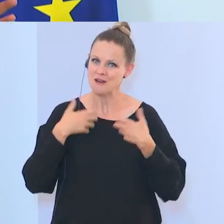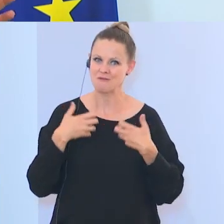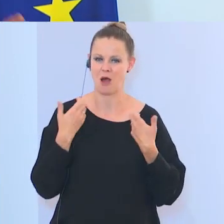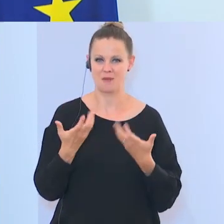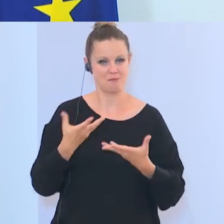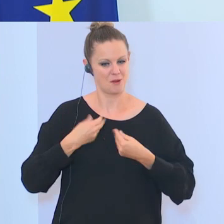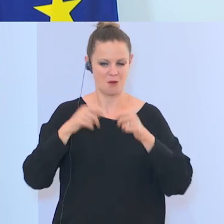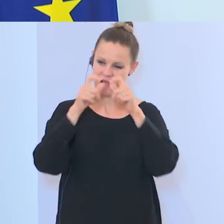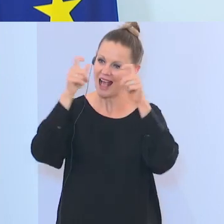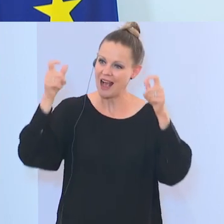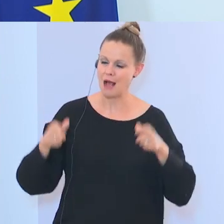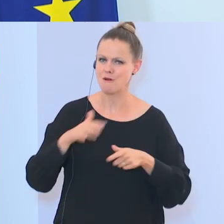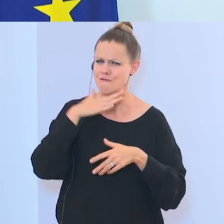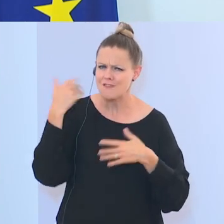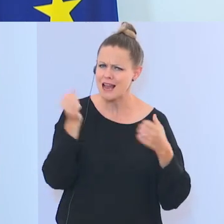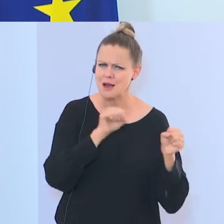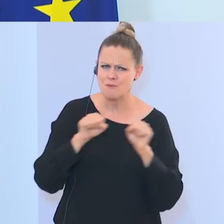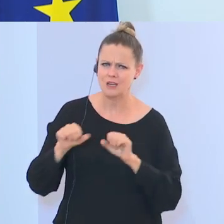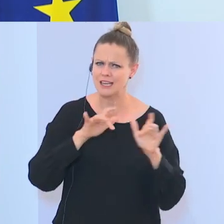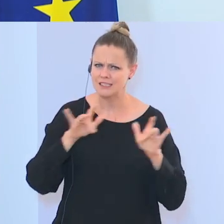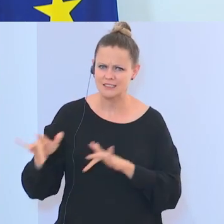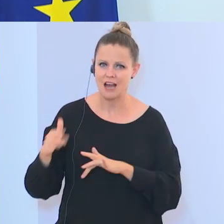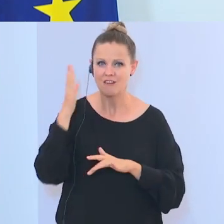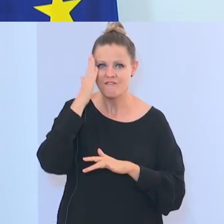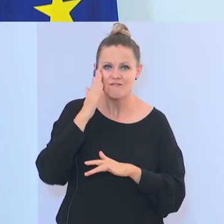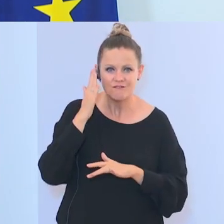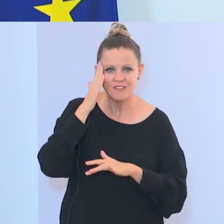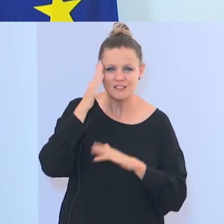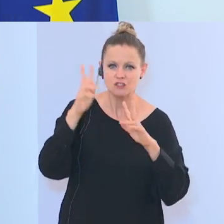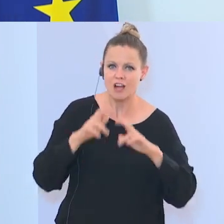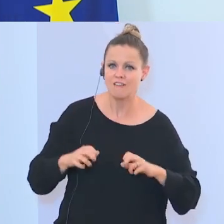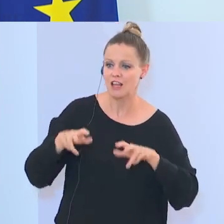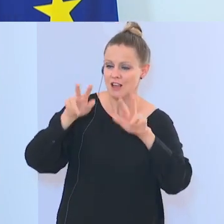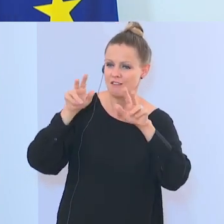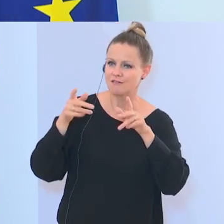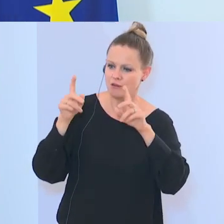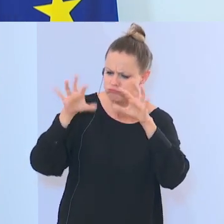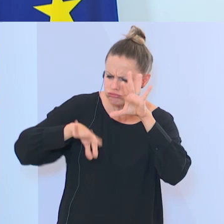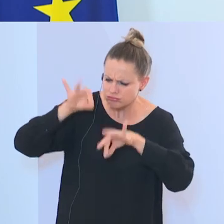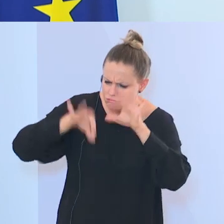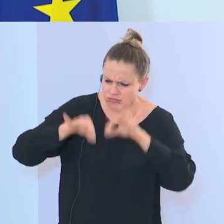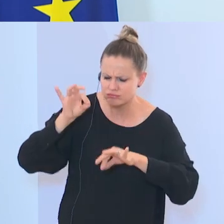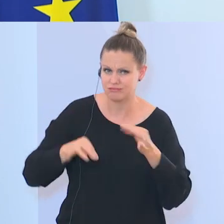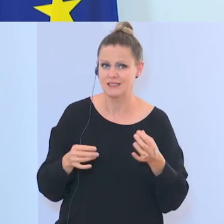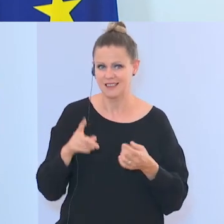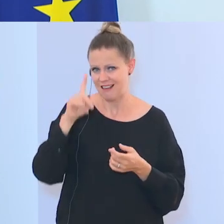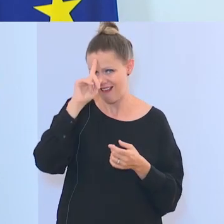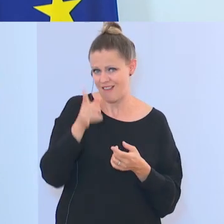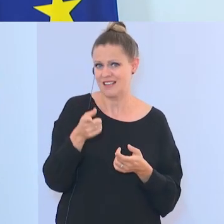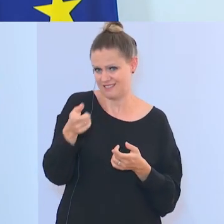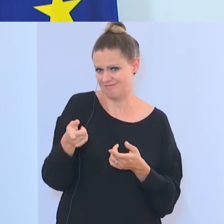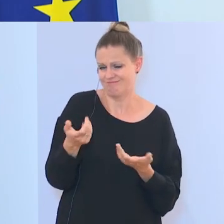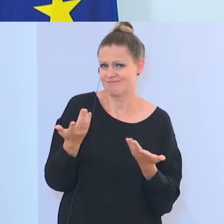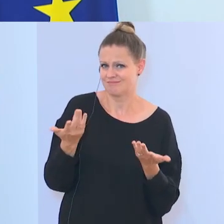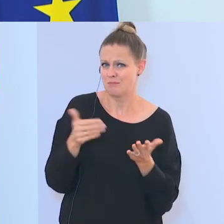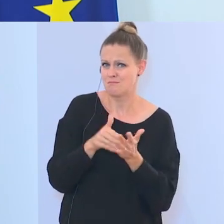viel Raum gegeben wird für wissenschaftliche Forschung, für einen Bereich, wo ein Riesendeserater steht in der Wissenschaft,